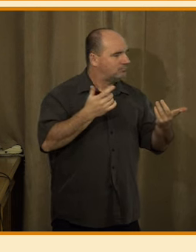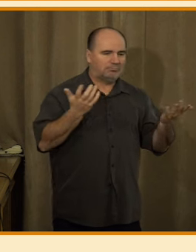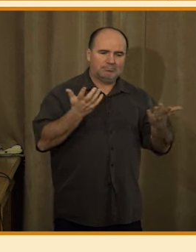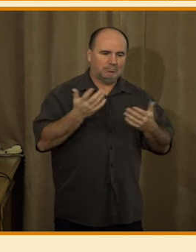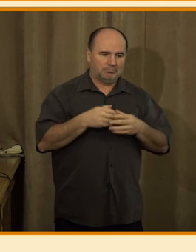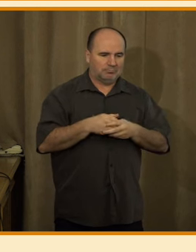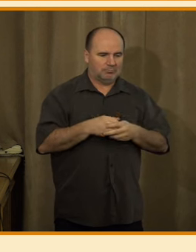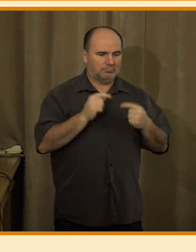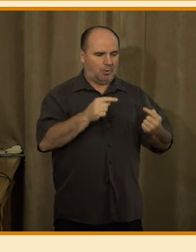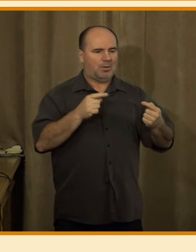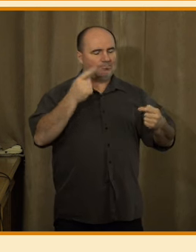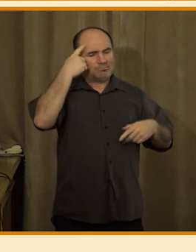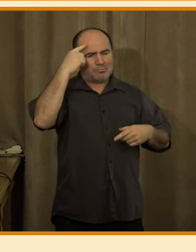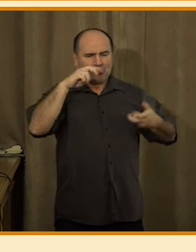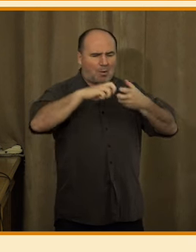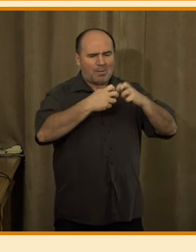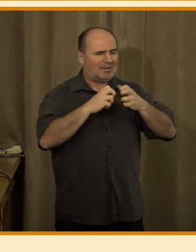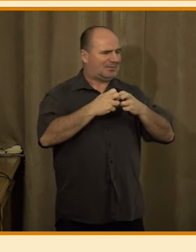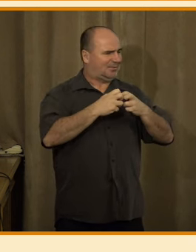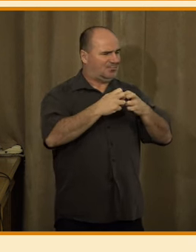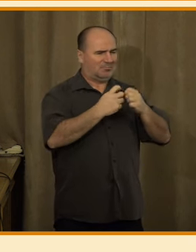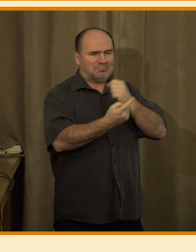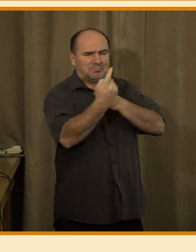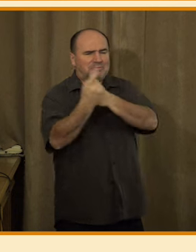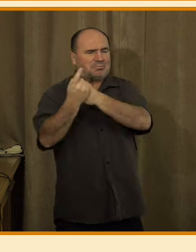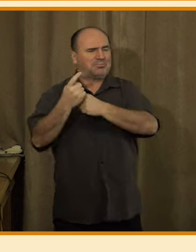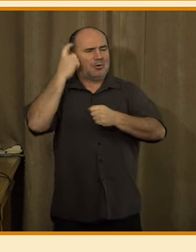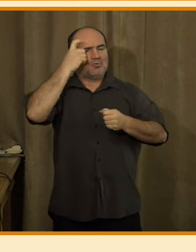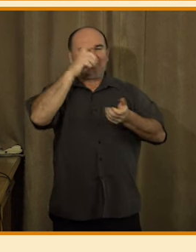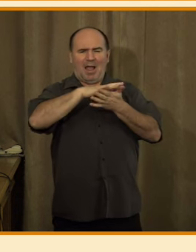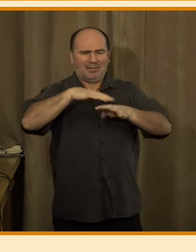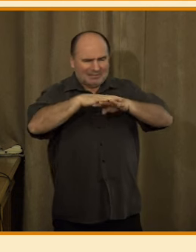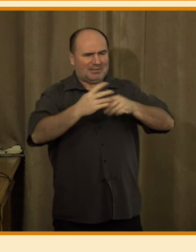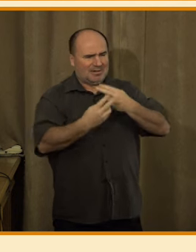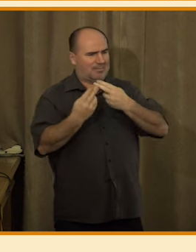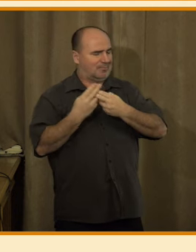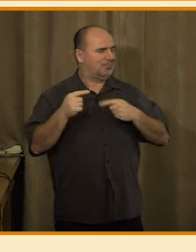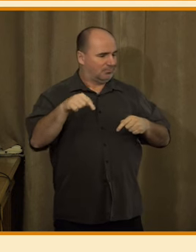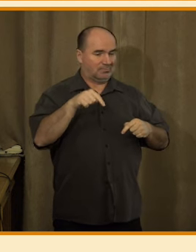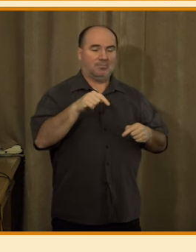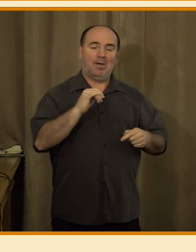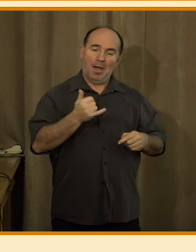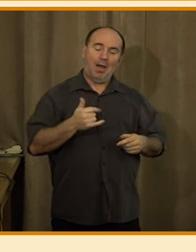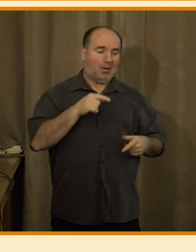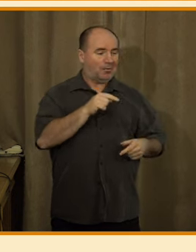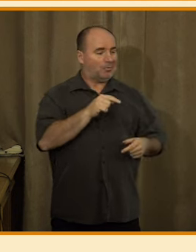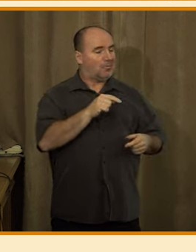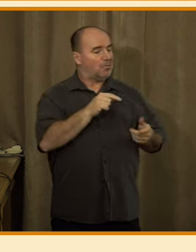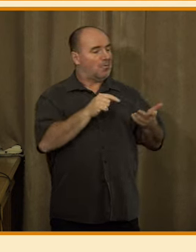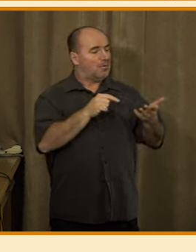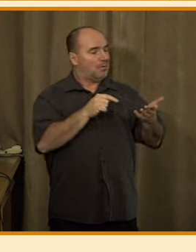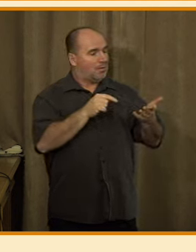těmi problematickými jevy na sociálních sítí, tím, že můžou alespoň část těch příspěvků zneviditelnit pro